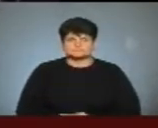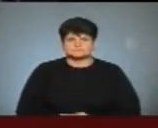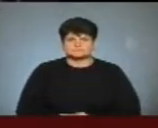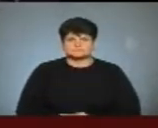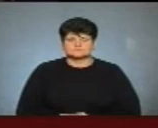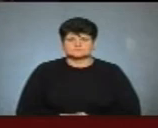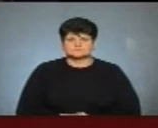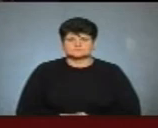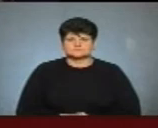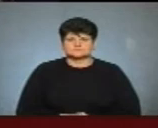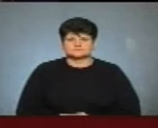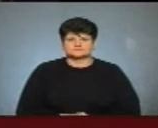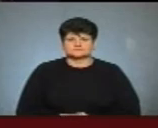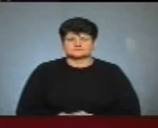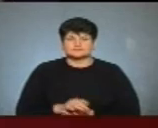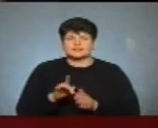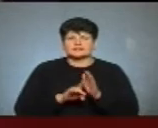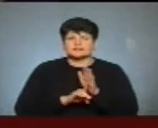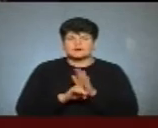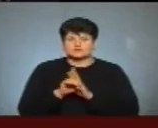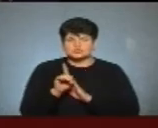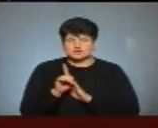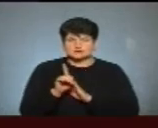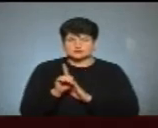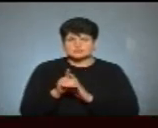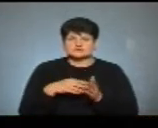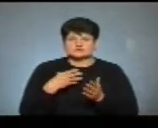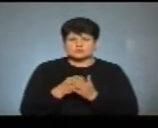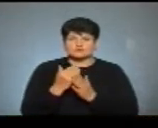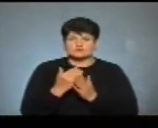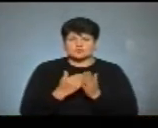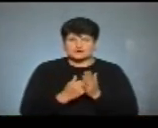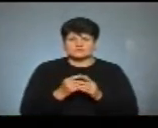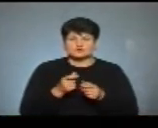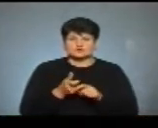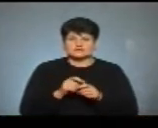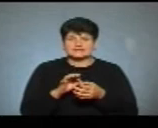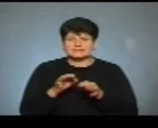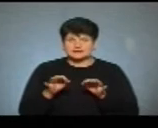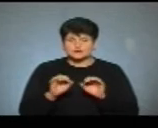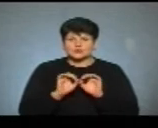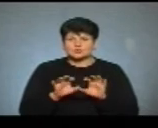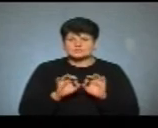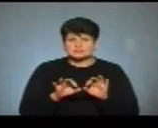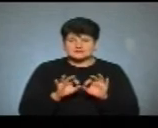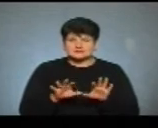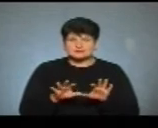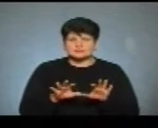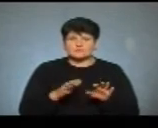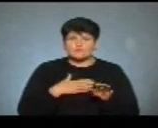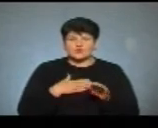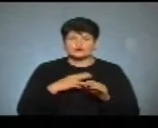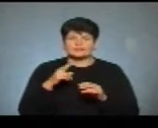Секунду, перепрошую. На початку своєї програми ви дуже детально розказали про мою